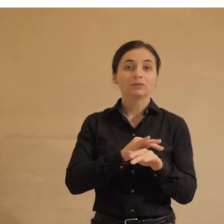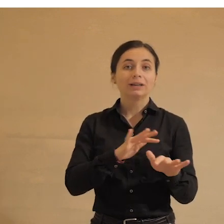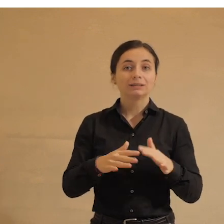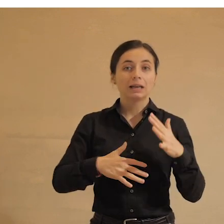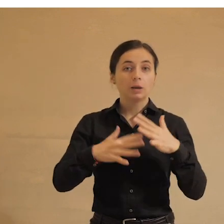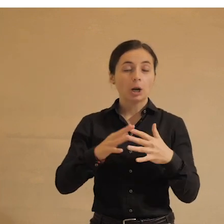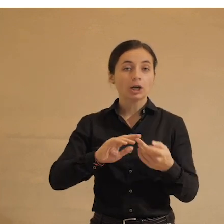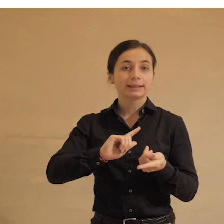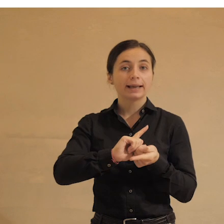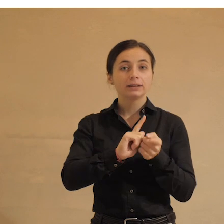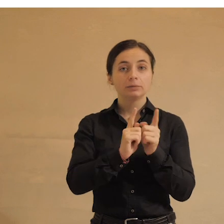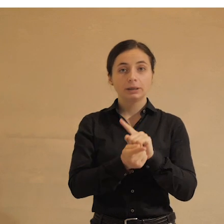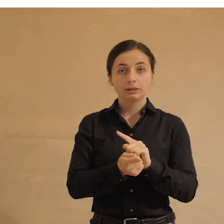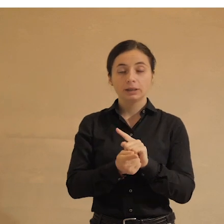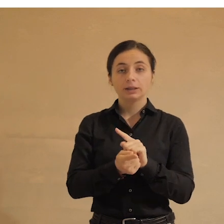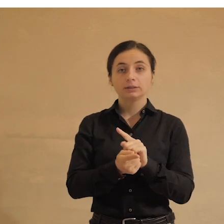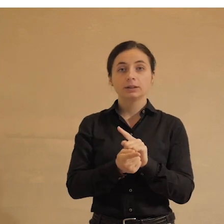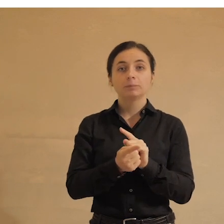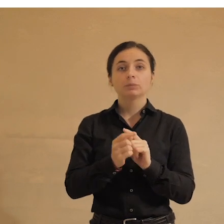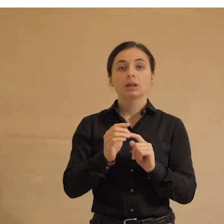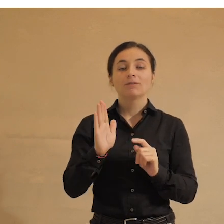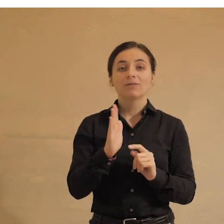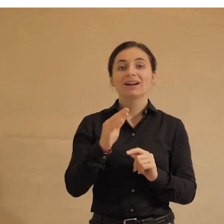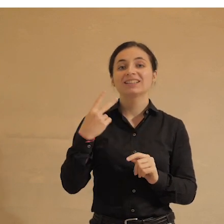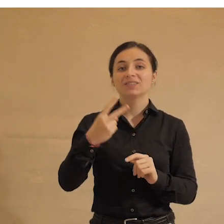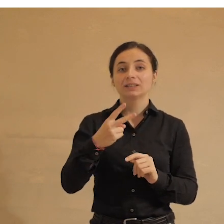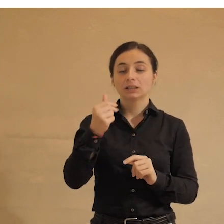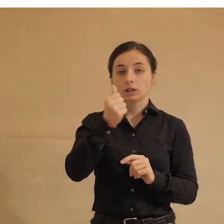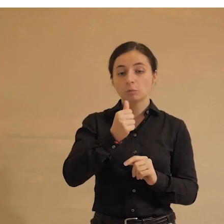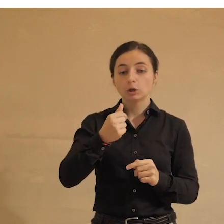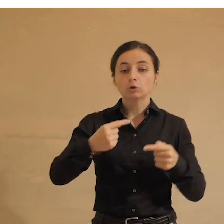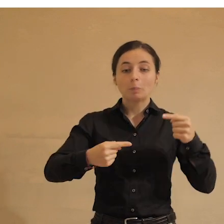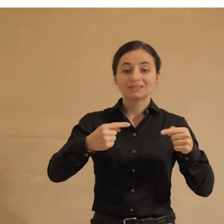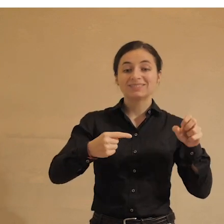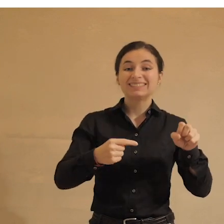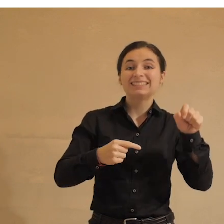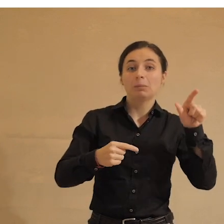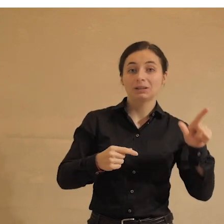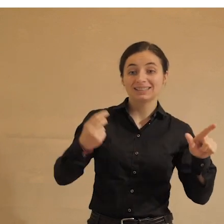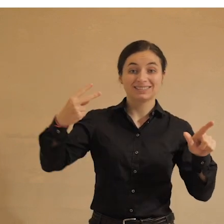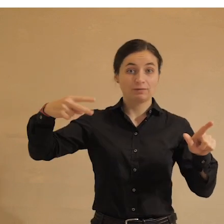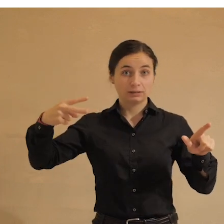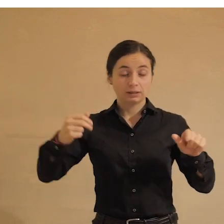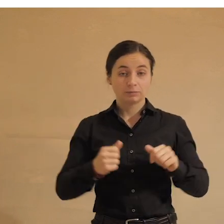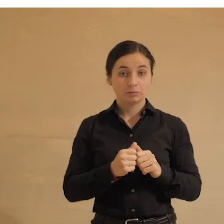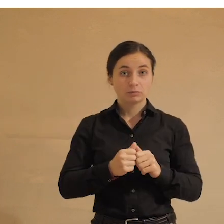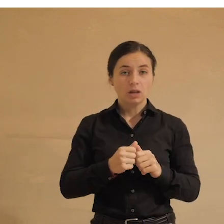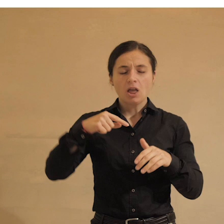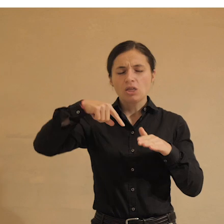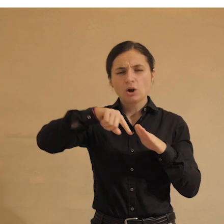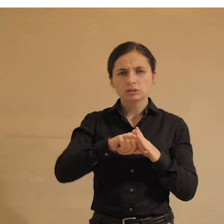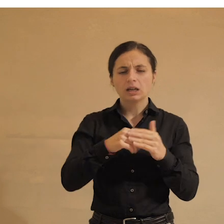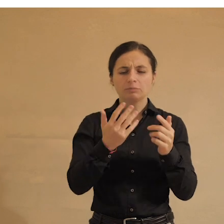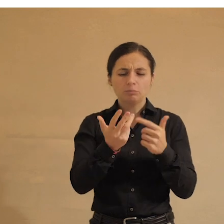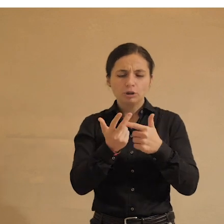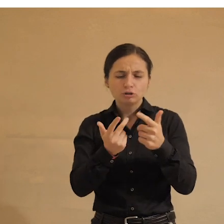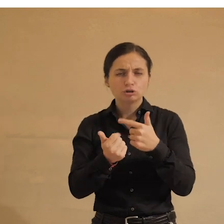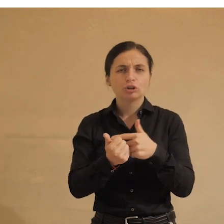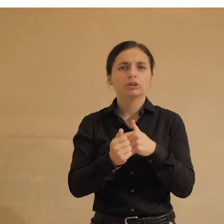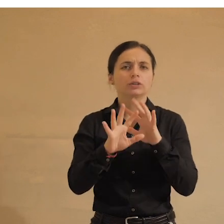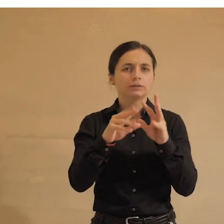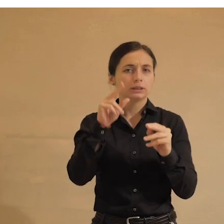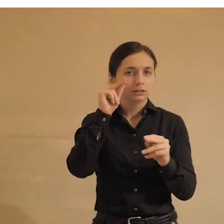практик, изменения в 2020 году по сравнению с 2017 годом. Не углубляясь в перечисление этих